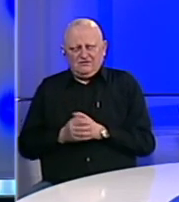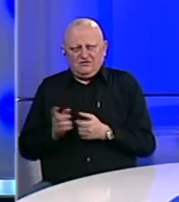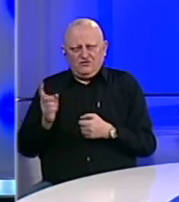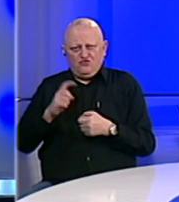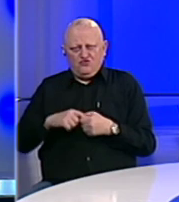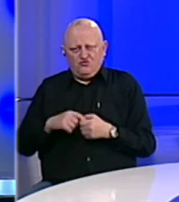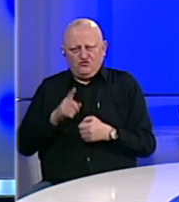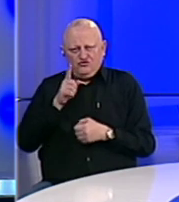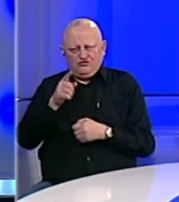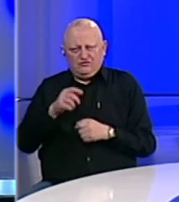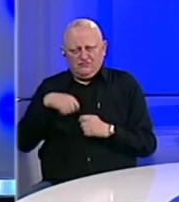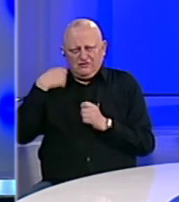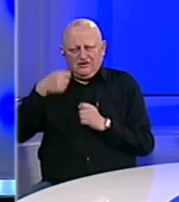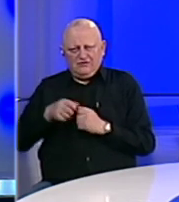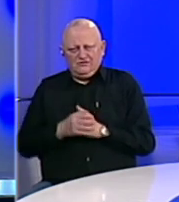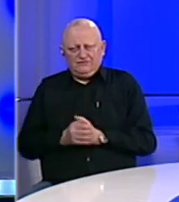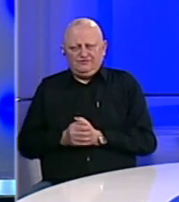Uključujemo se u prenos.